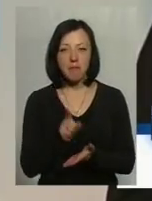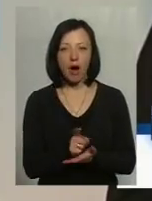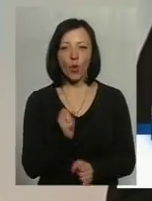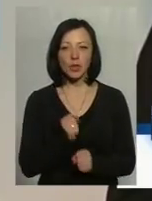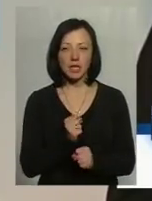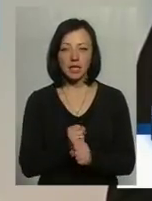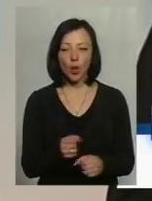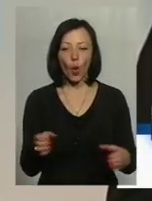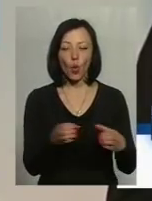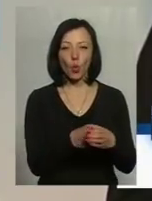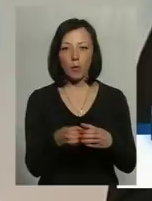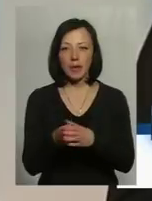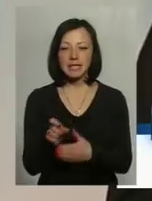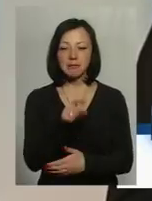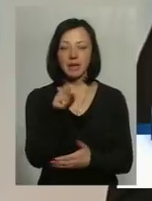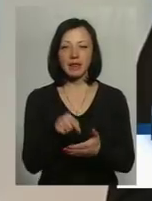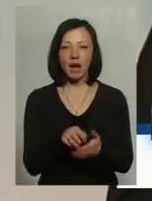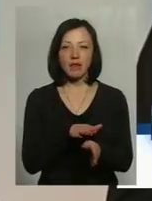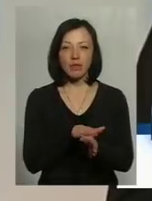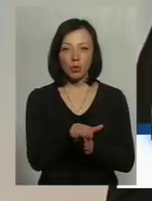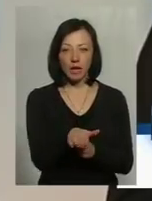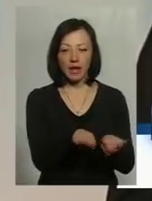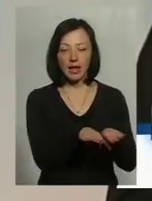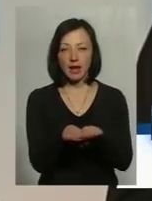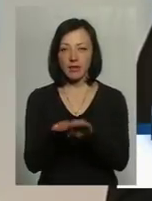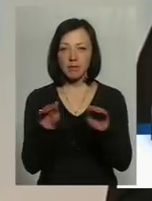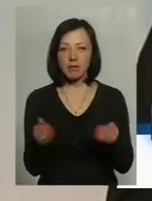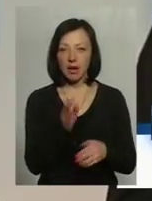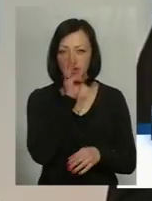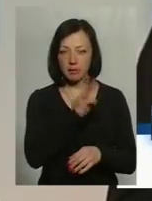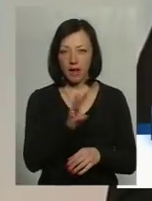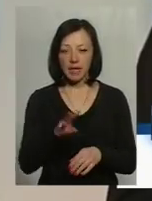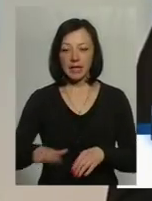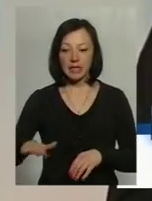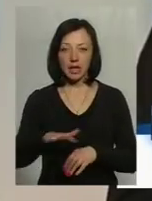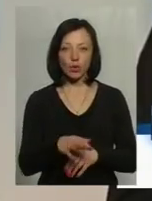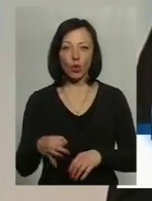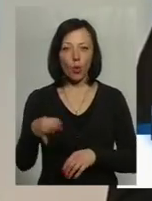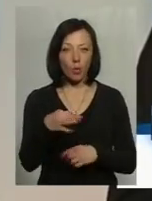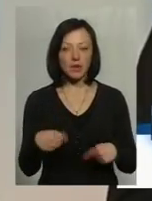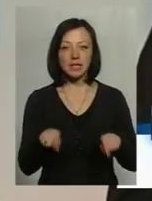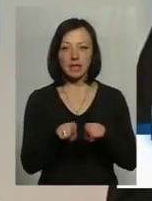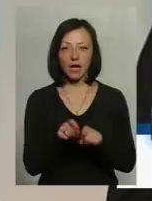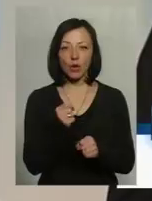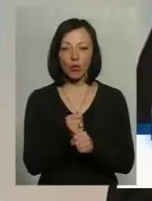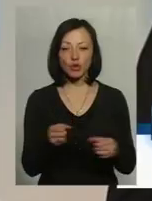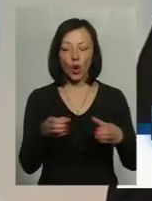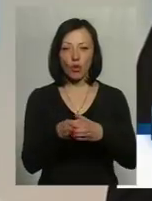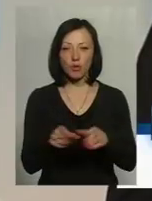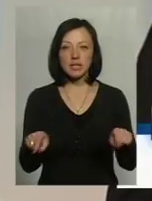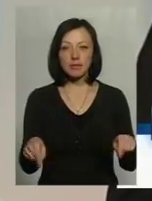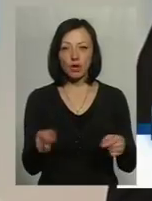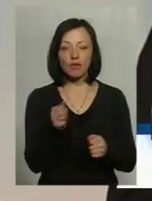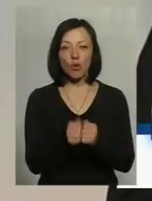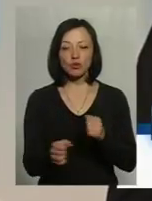робочі групи з питань дотримання рівня мінімальної заробітної плати. На території області такі робочі групи створені в